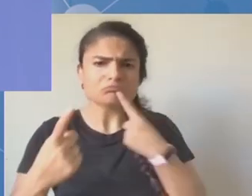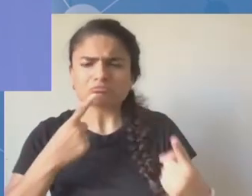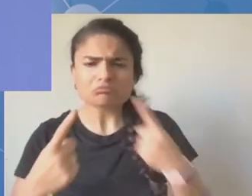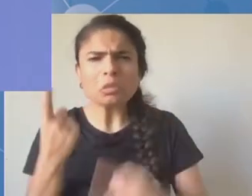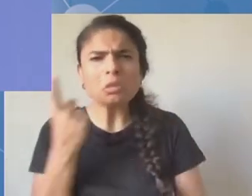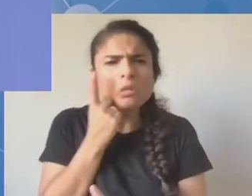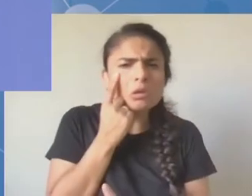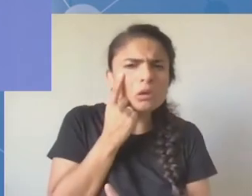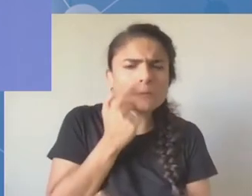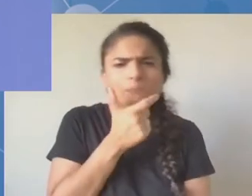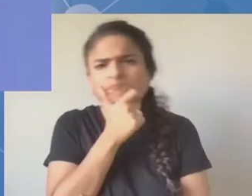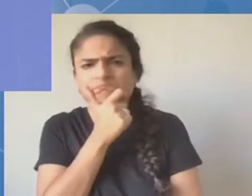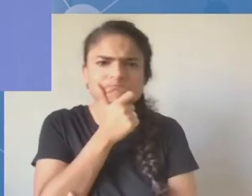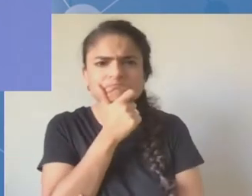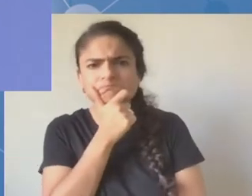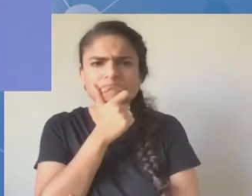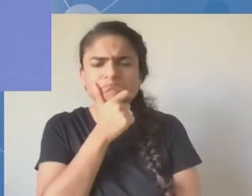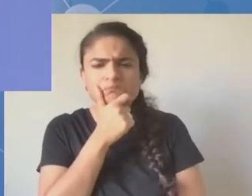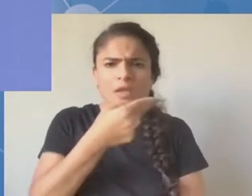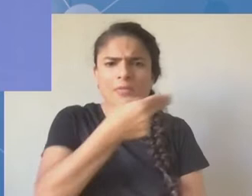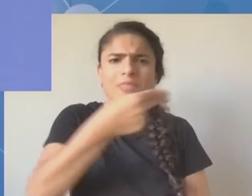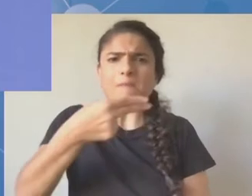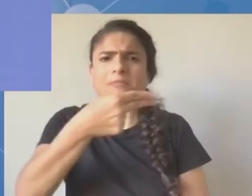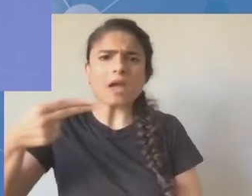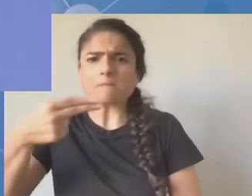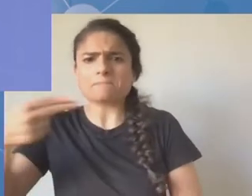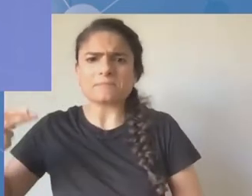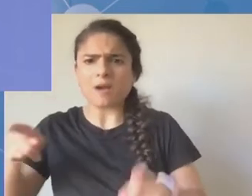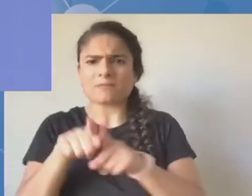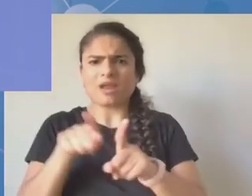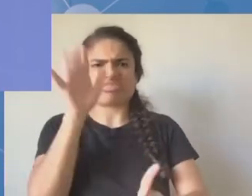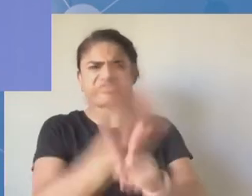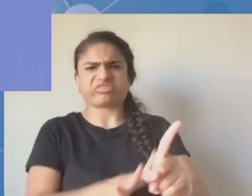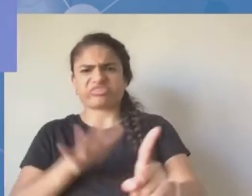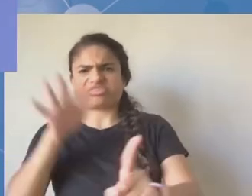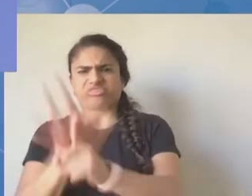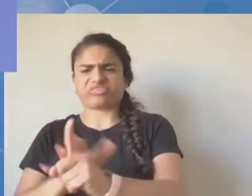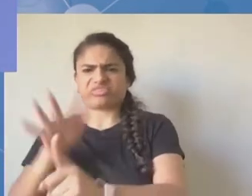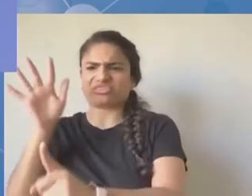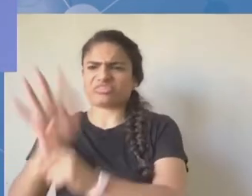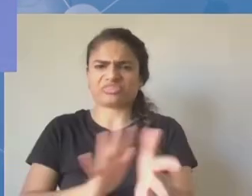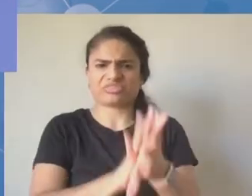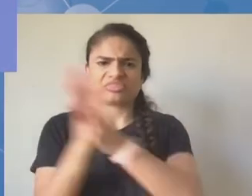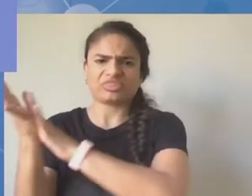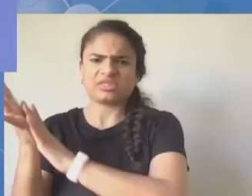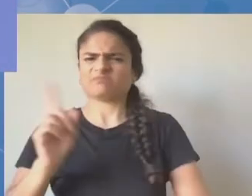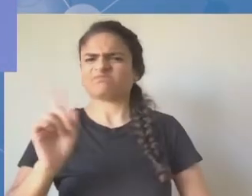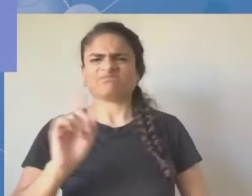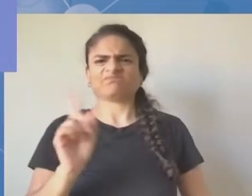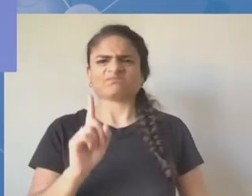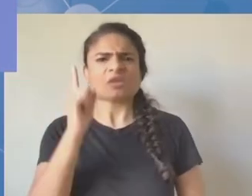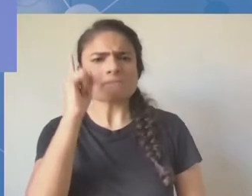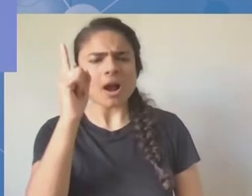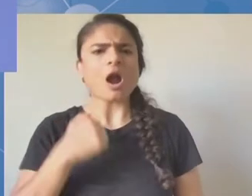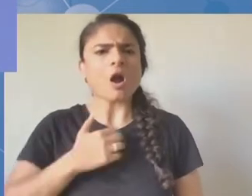unikać takich tendencji do tego, aby pokazywać palcami i obwiniać się nawzajem. Chcemy usłyszeć głos